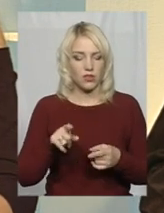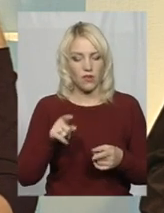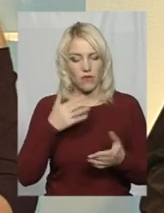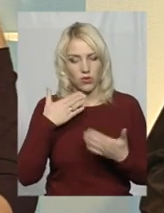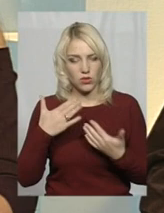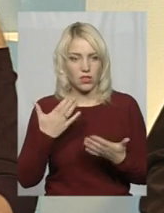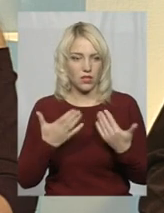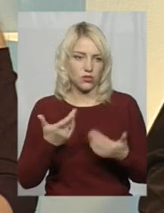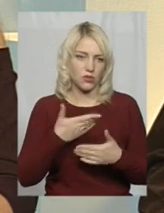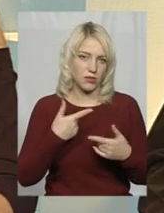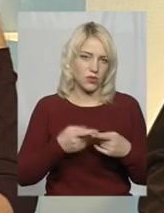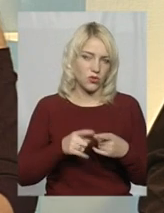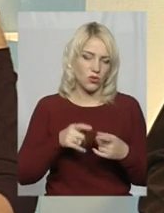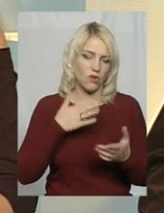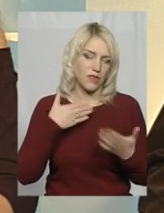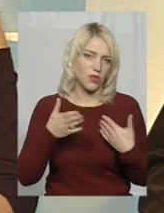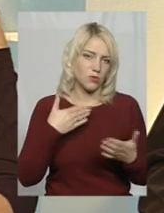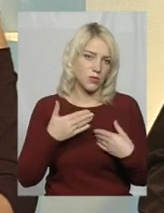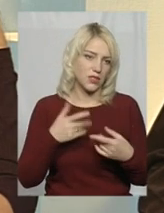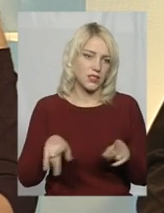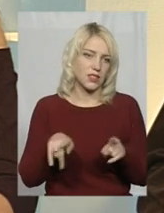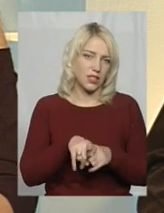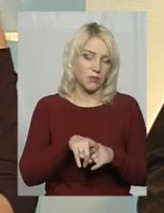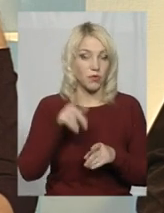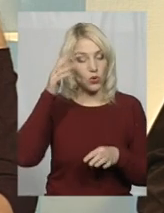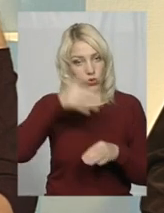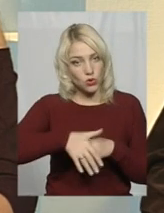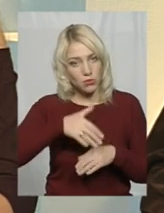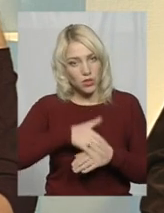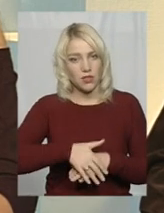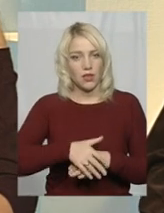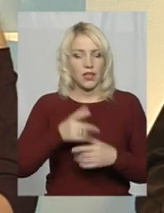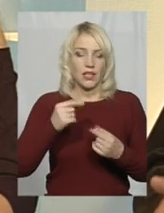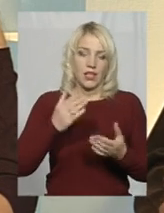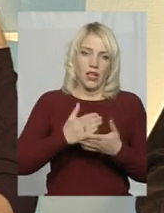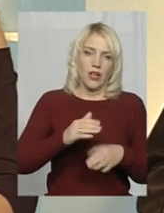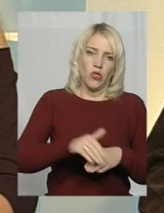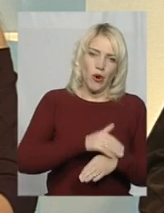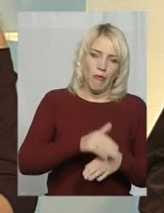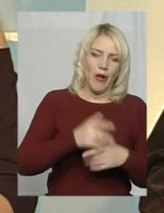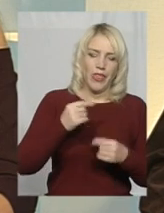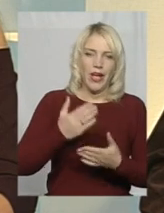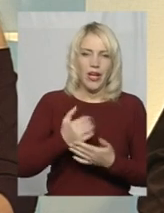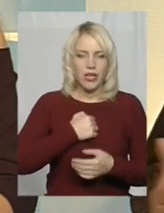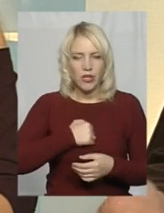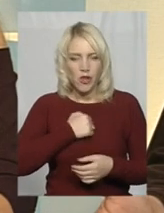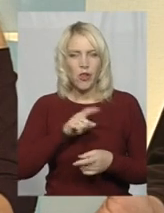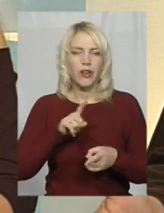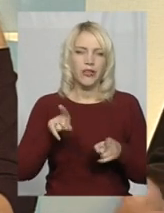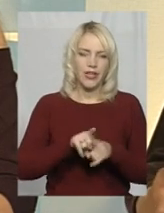Якщо ми ставимося із таким розумінням, де є добро, де є зло, що від зла треба, як кажуть,